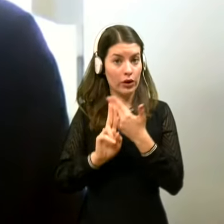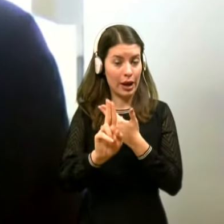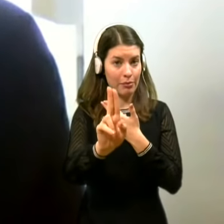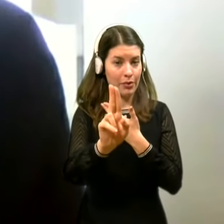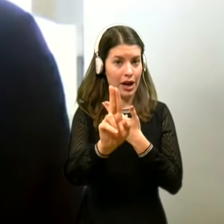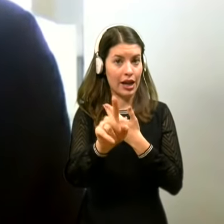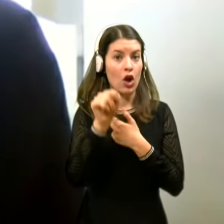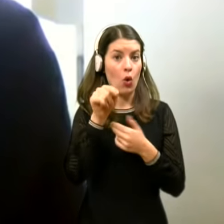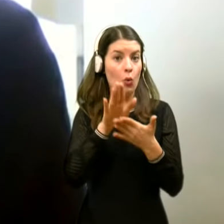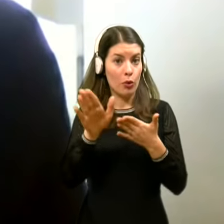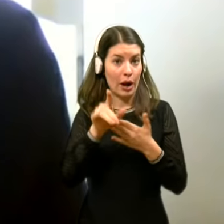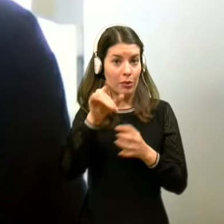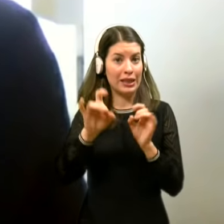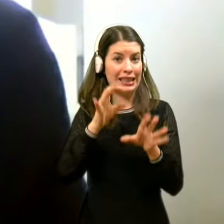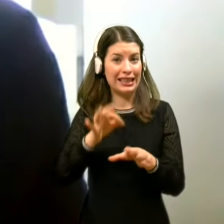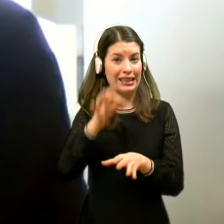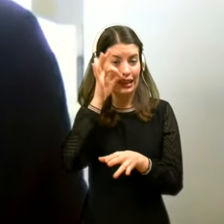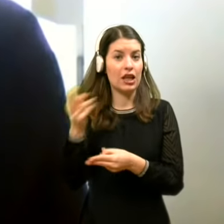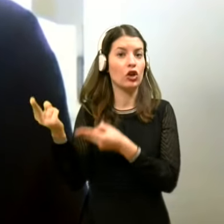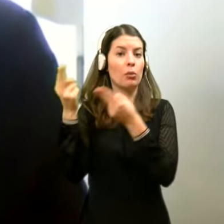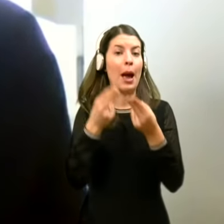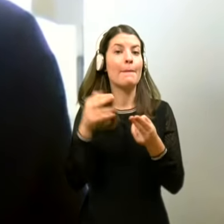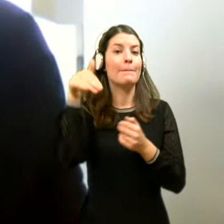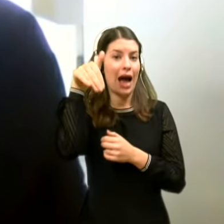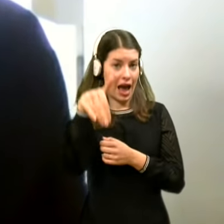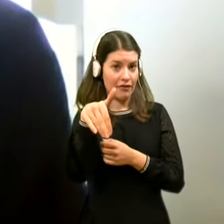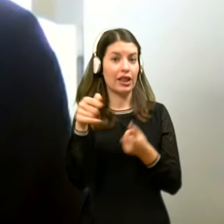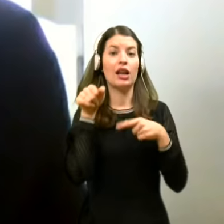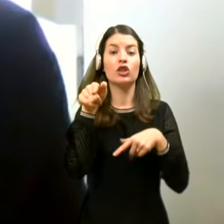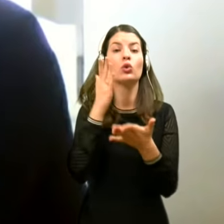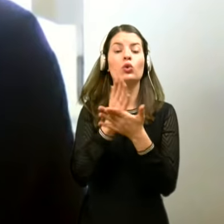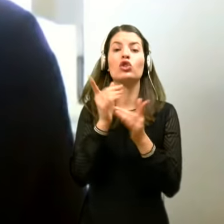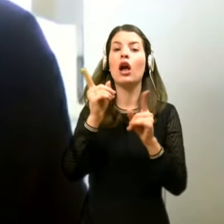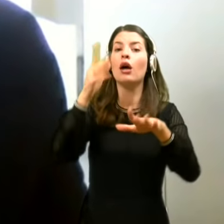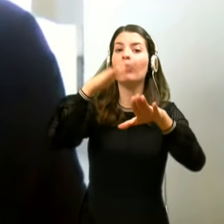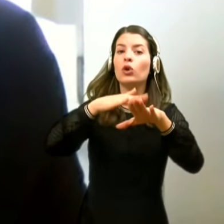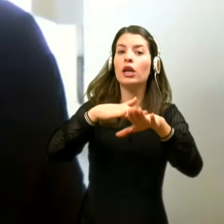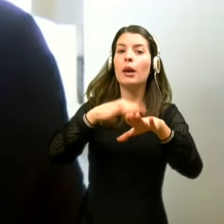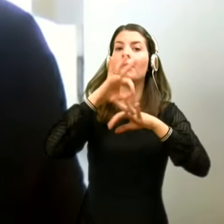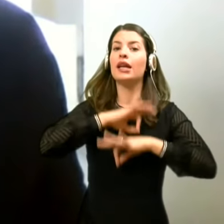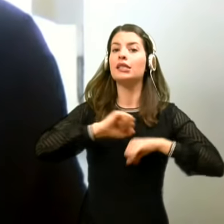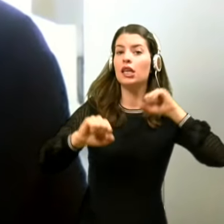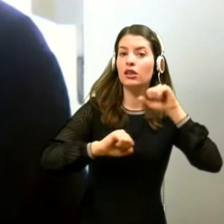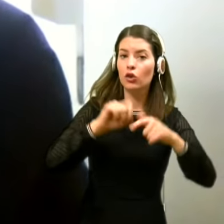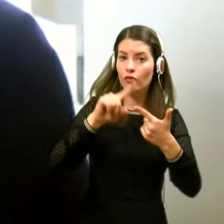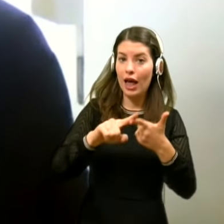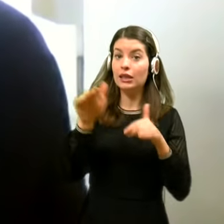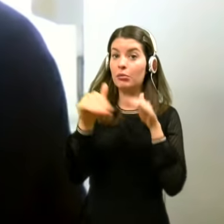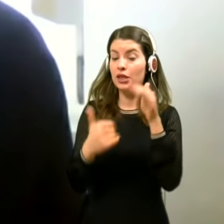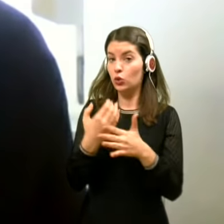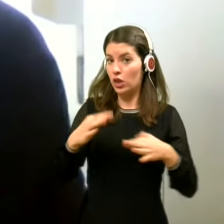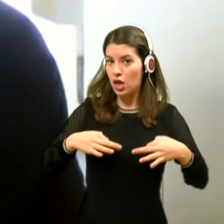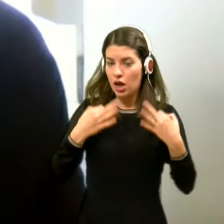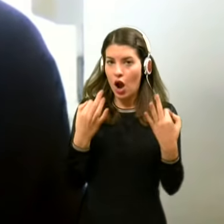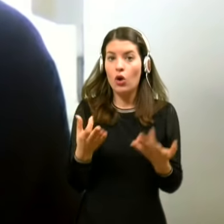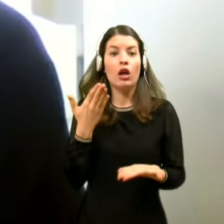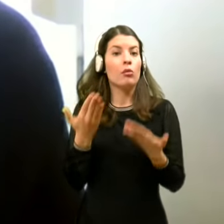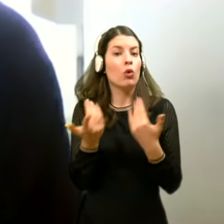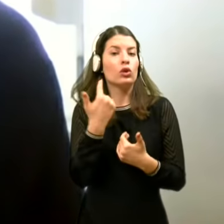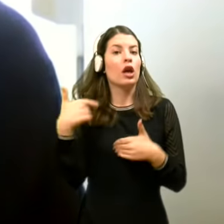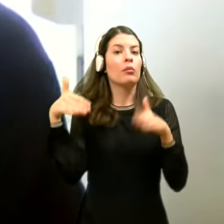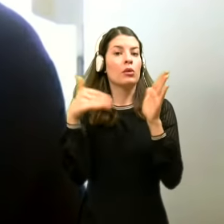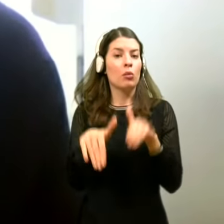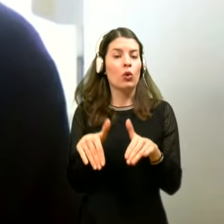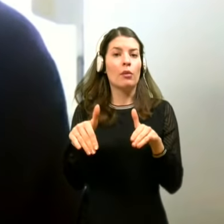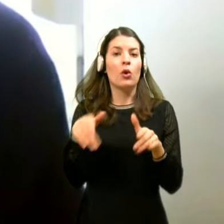MyWedFarm? Ali ste s tem zvezi kaj sporočili predsedniku vlade in ministerstvo za zdravje? Morda, da je treba testirane